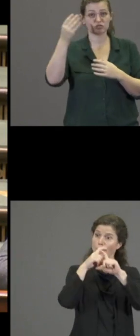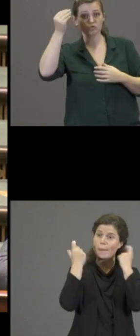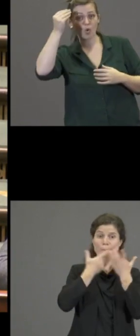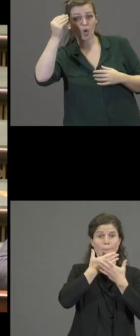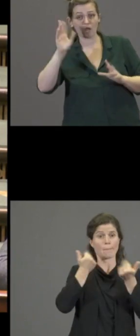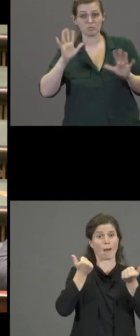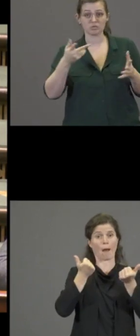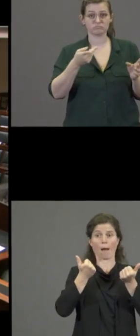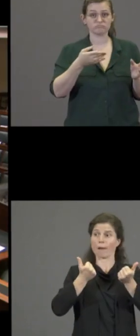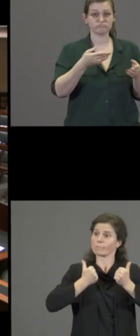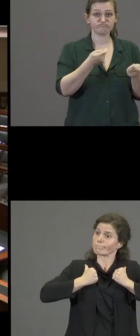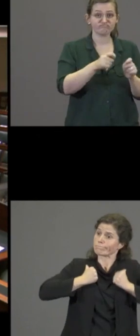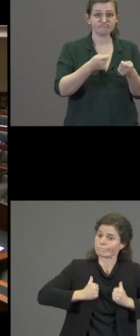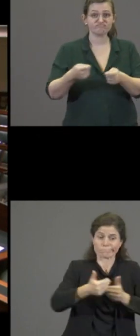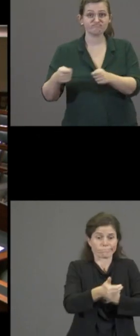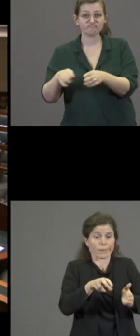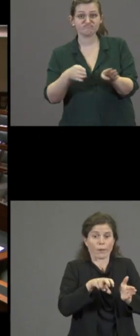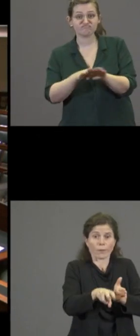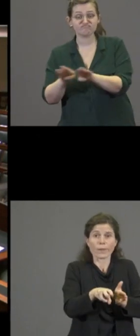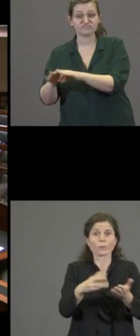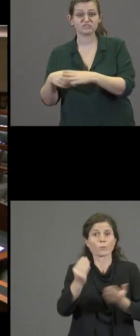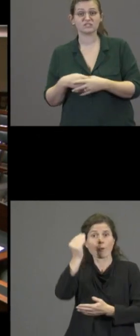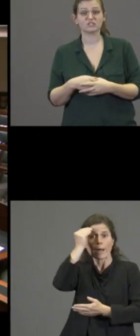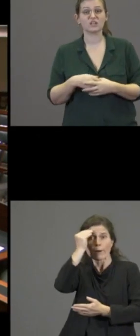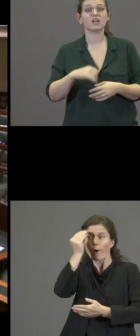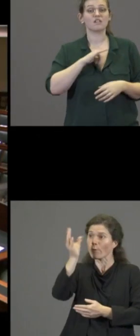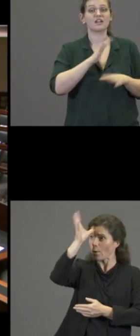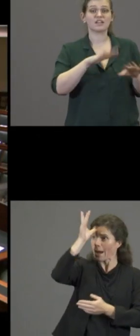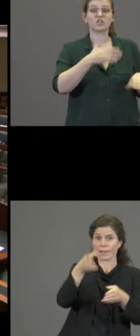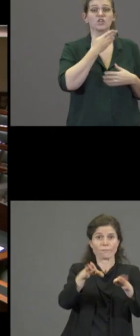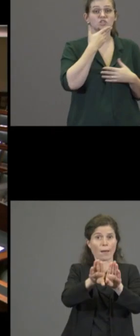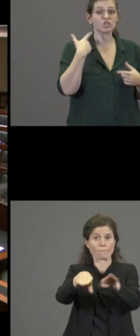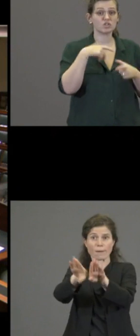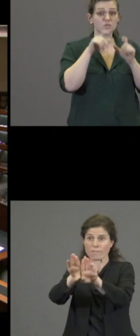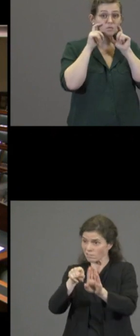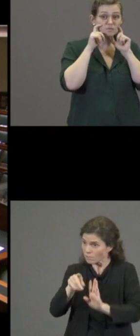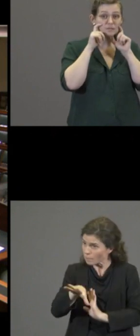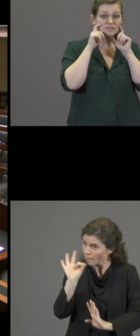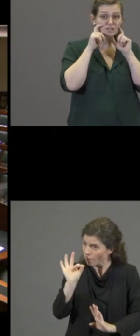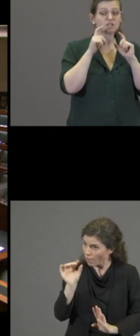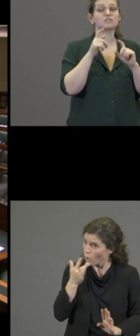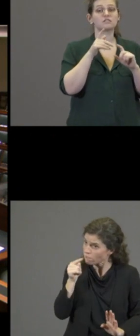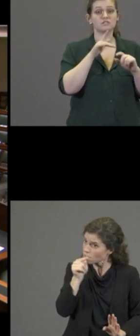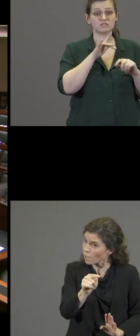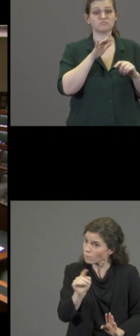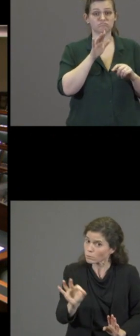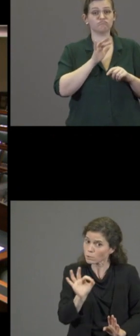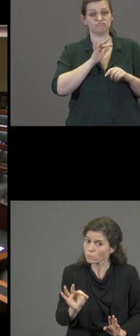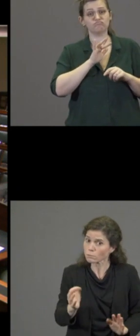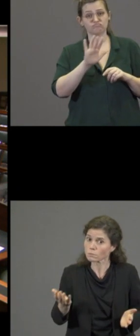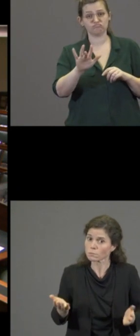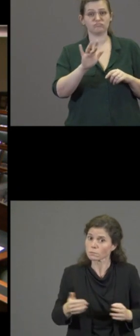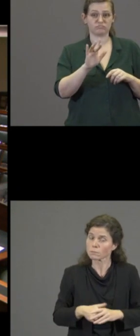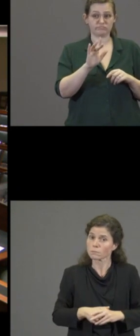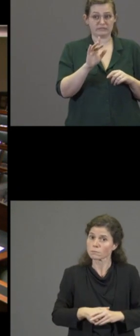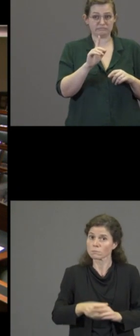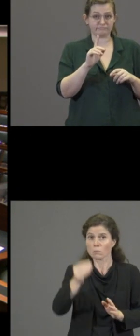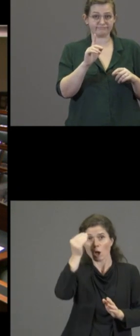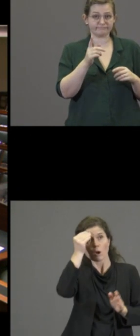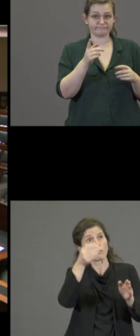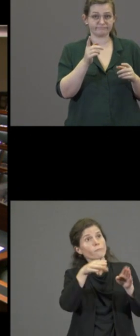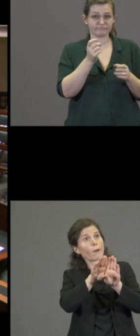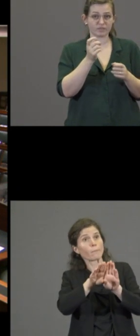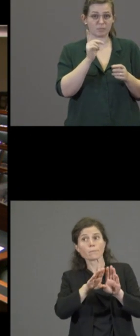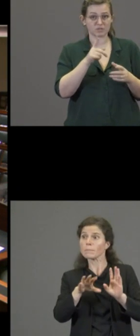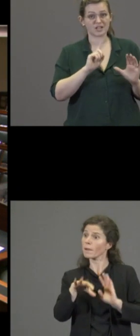kinderen zonder mondmasker vervolgens in quarantaine gaan en dat de scholen en de klassen sluiten? U zegt, we moeten de immuniteit laten spelen.